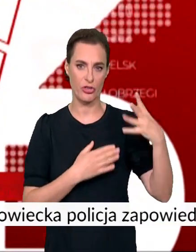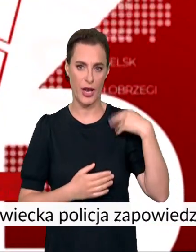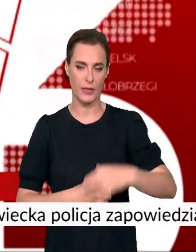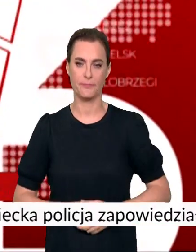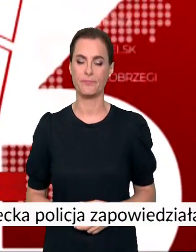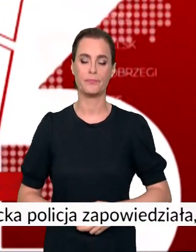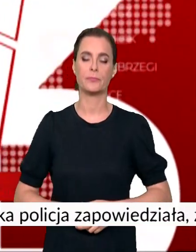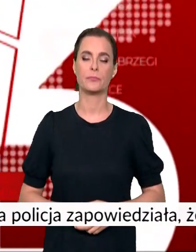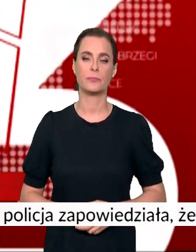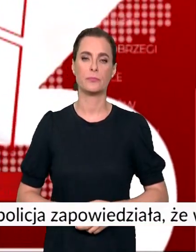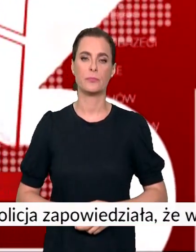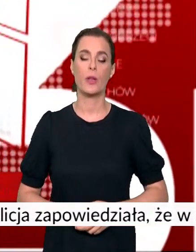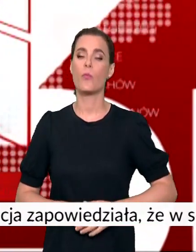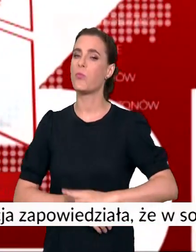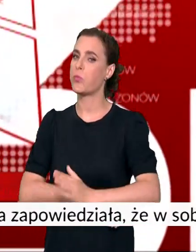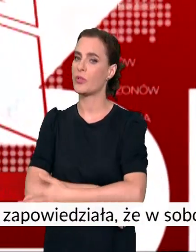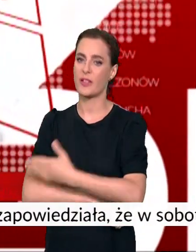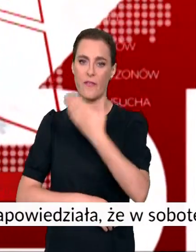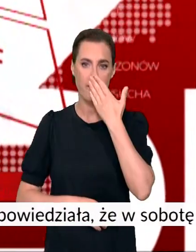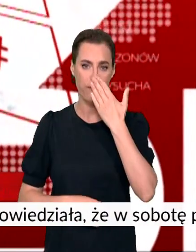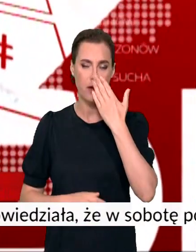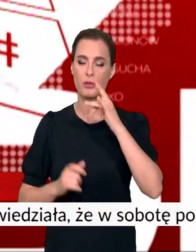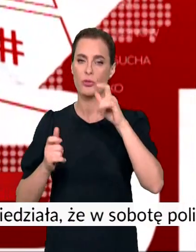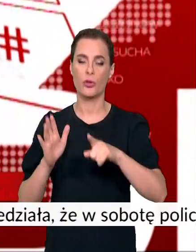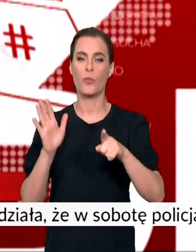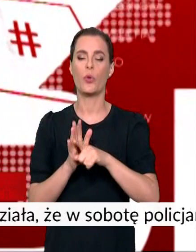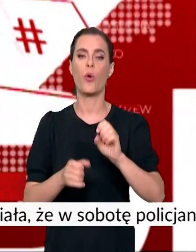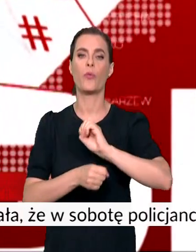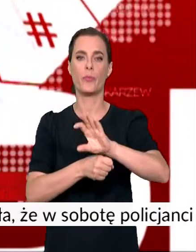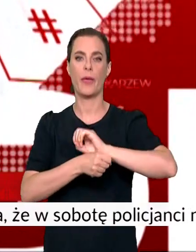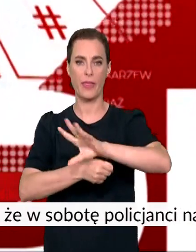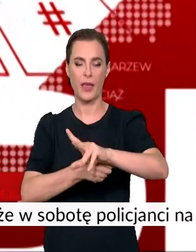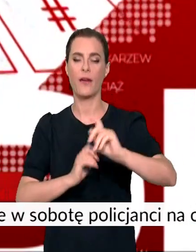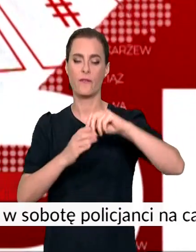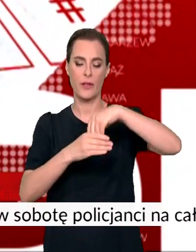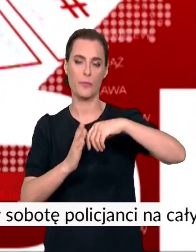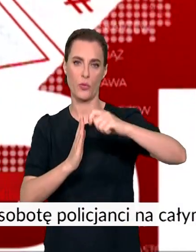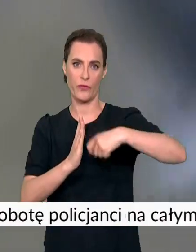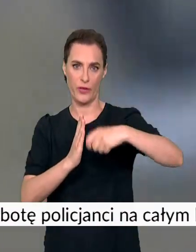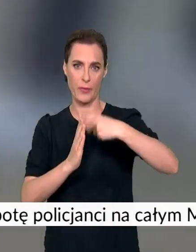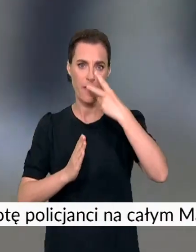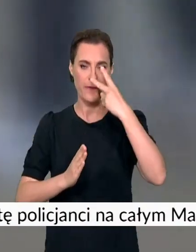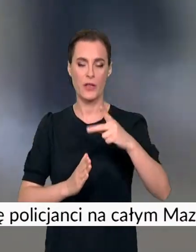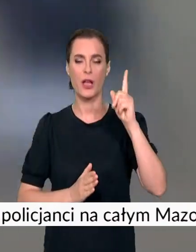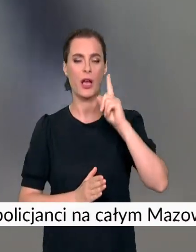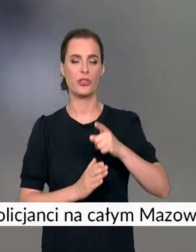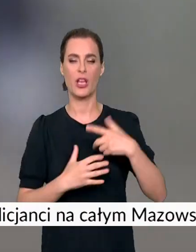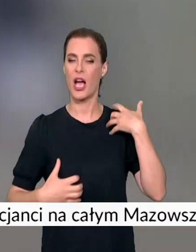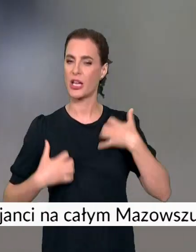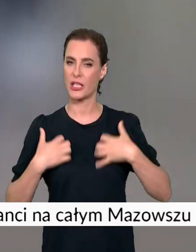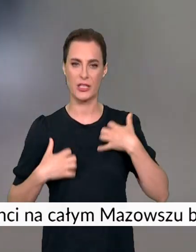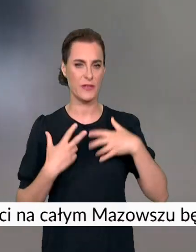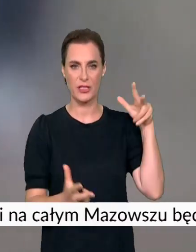Podstawą do wszczęcia tego postępowania było umieszczenie w mediach społecznościowych filmiku, na którym widać agresywne zachowania